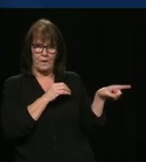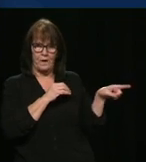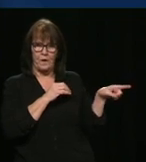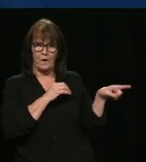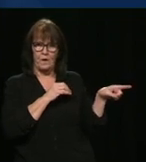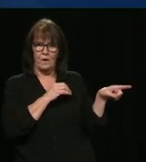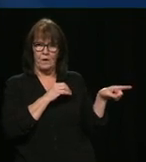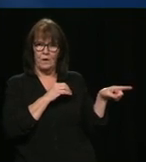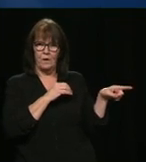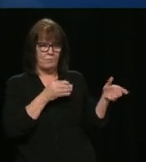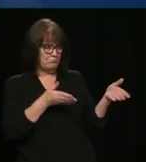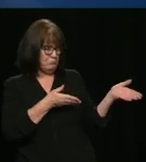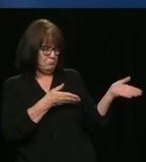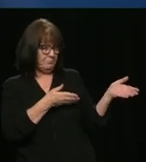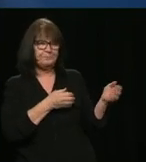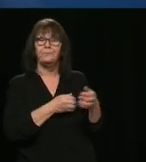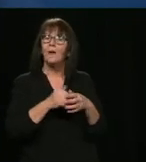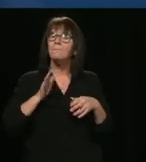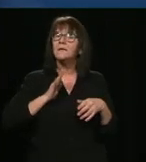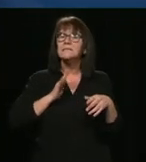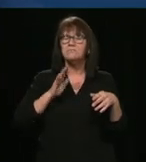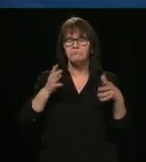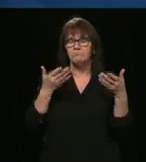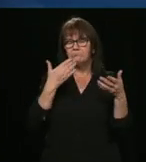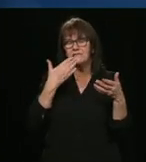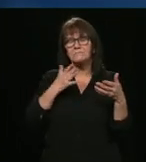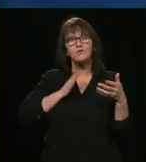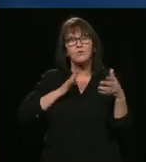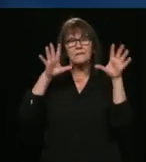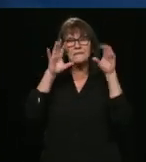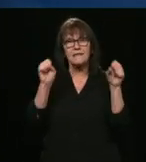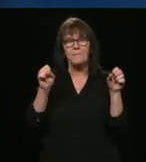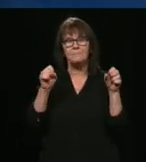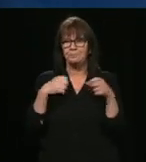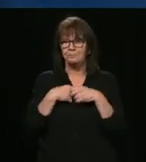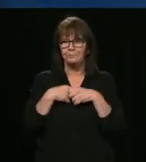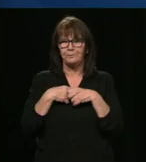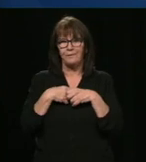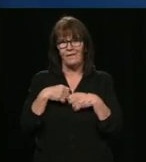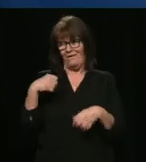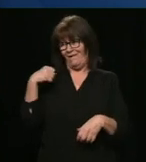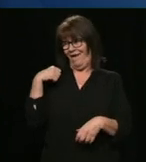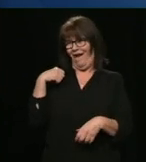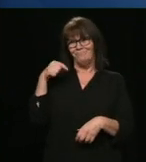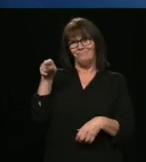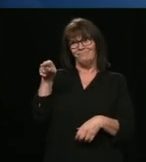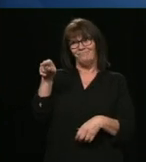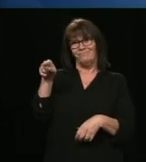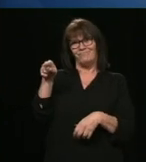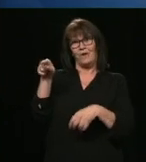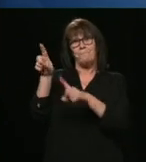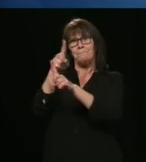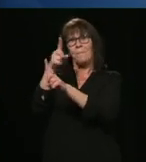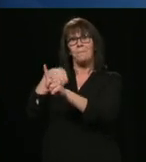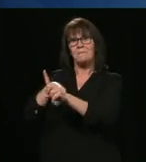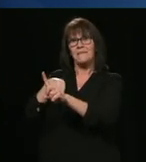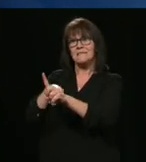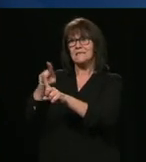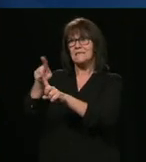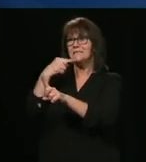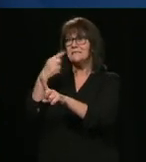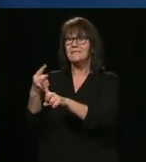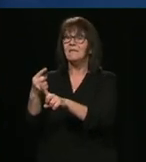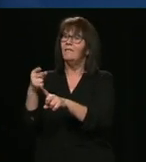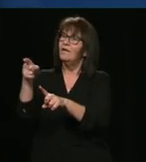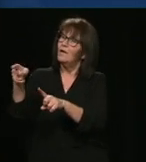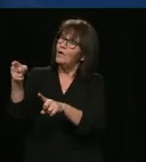Merci, M. le Président. Hier, j'ai posé au premier ministre une question au sujet du financement potentiel d'une demi-équipe de baseball